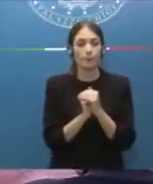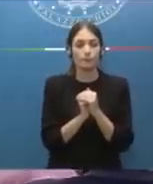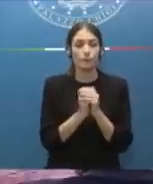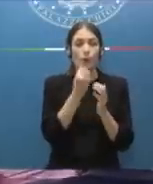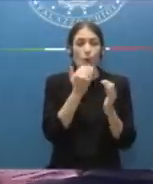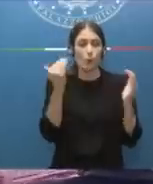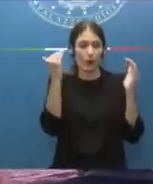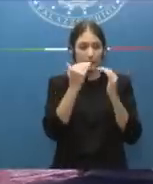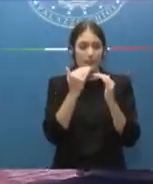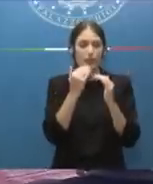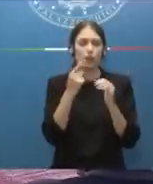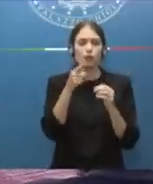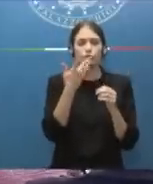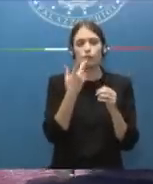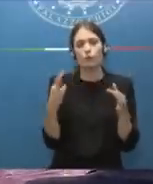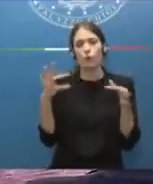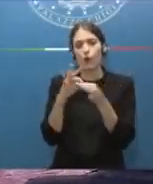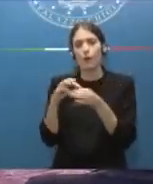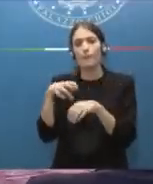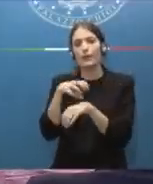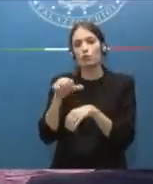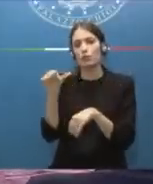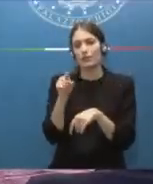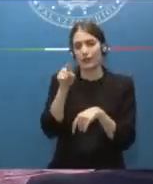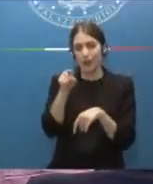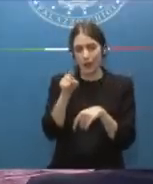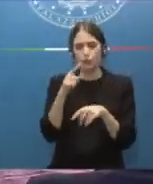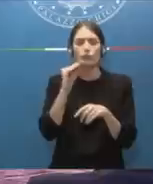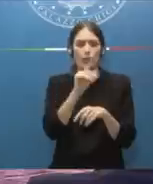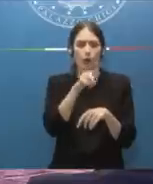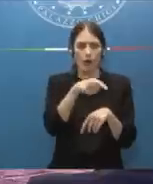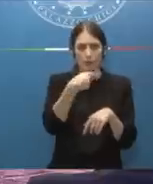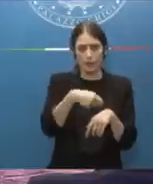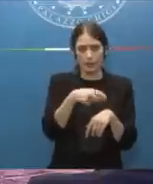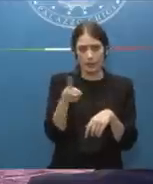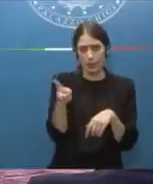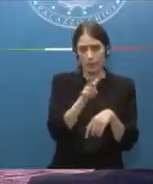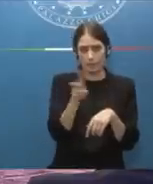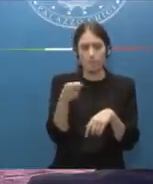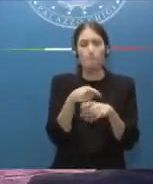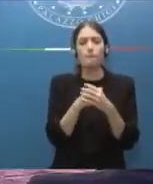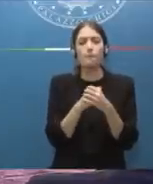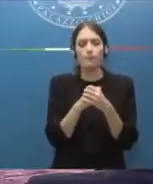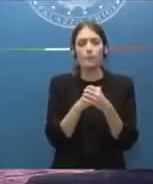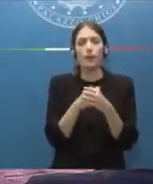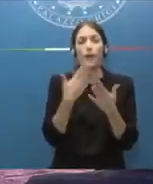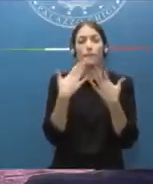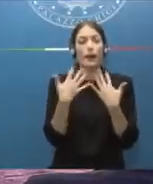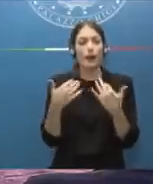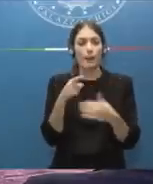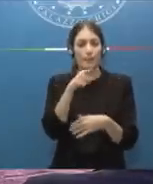Buonasera mi ricollego al Ministro Schillaci e chiedo anche a lei Presidente. Lei ha detto in Parlamento che